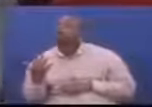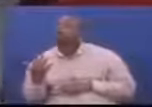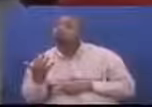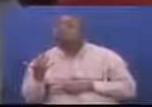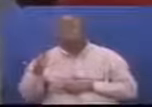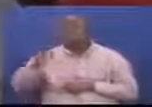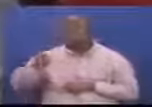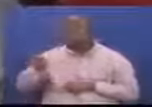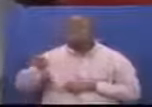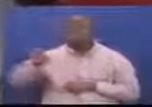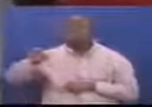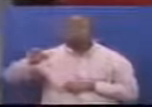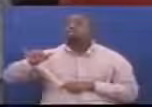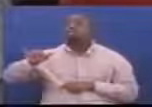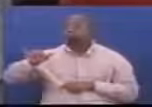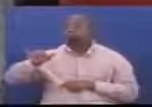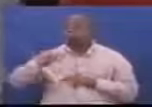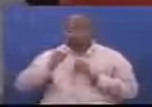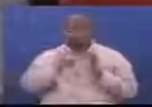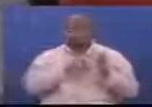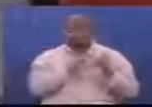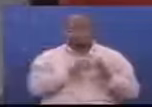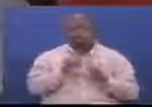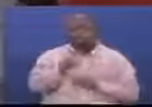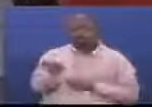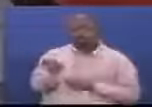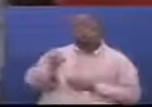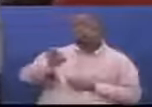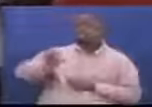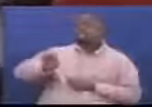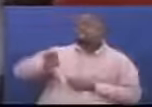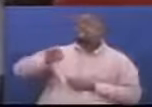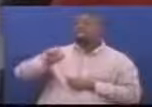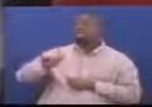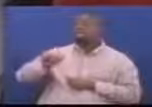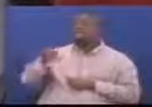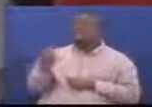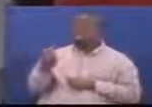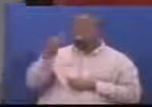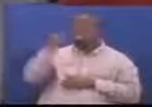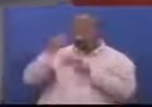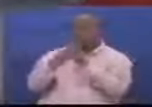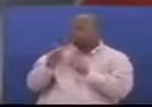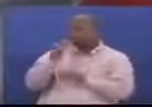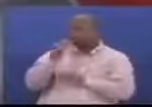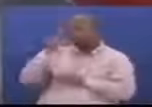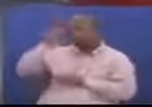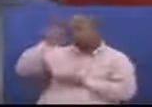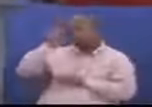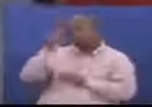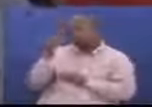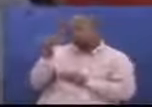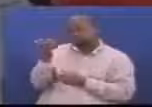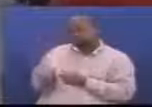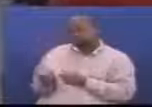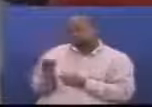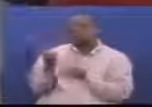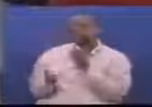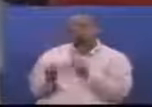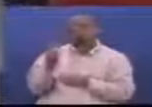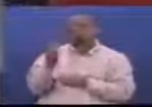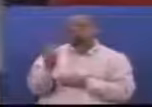Kitakwimu hei moja Inauzito wa kilo 25 Chakula hiki